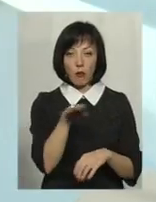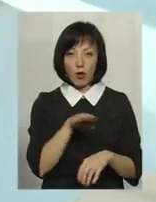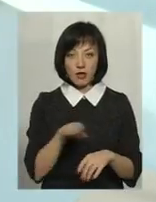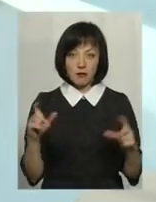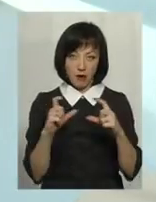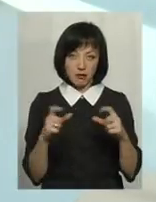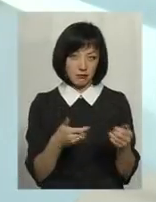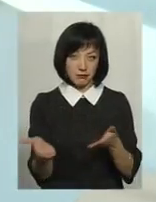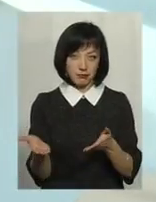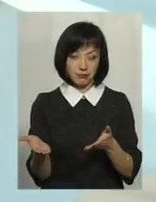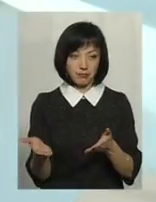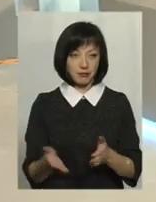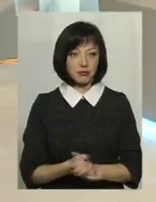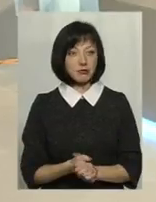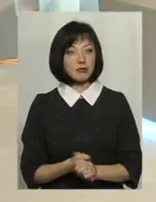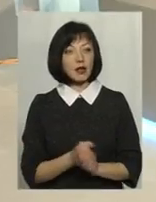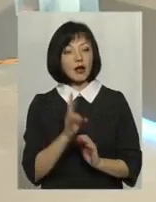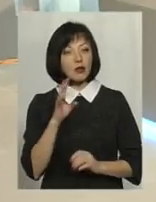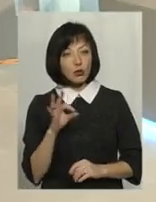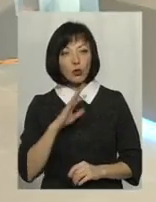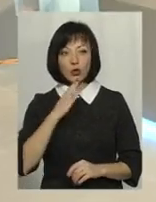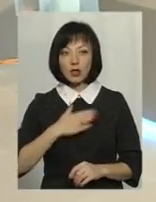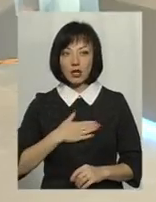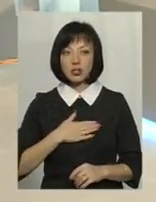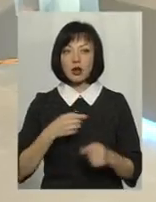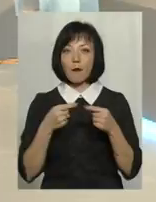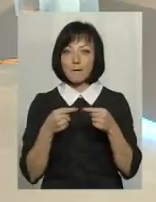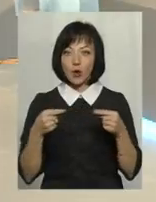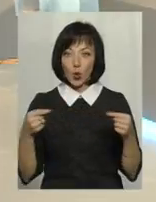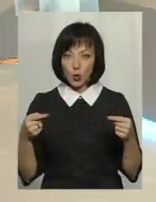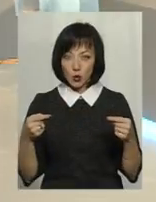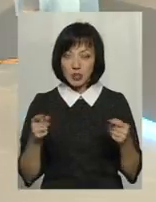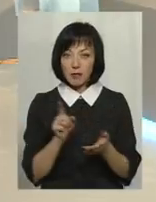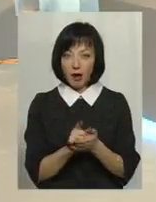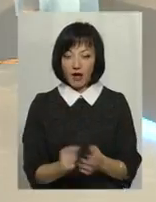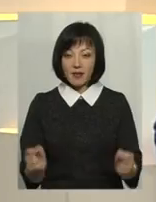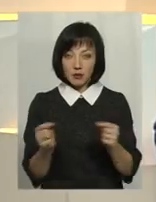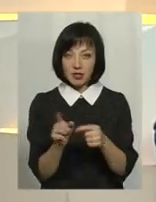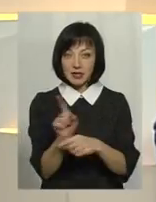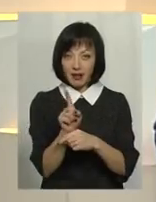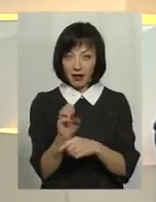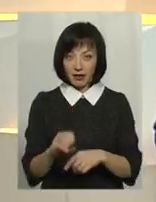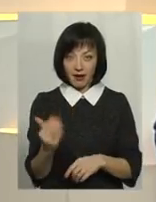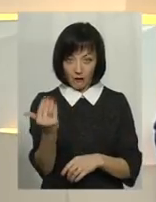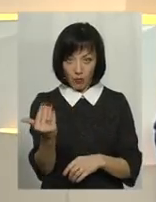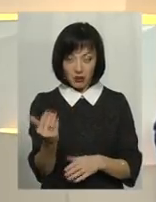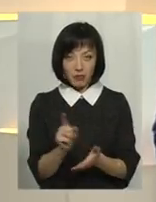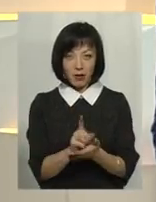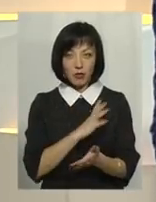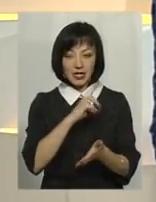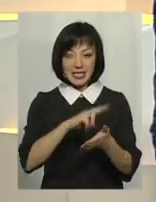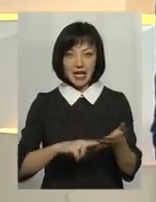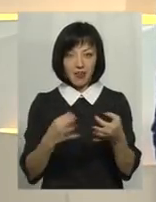магазинів. Разом з тим, наша продукція має відповідати стандартам європейським, вона має бути